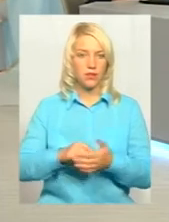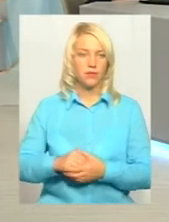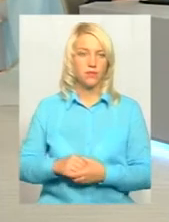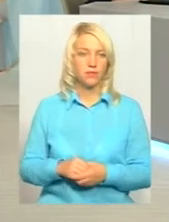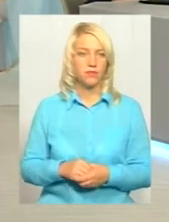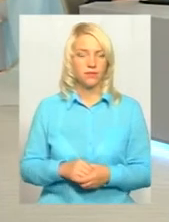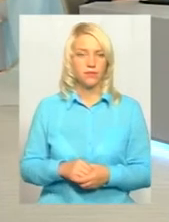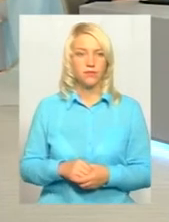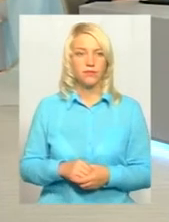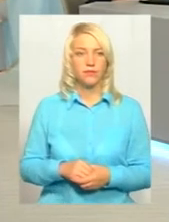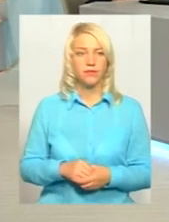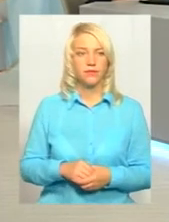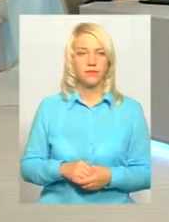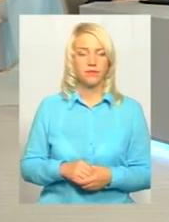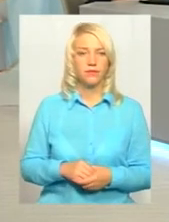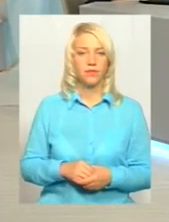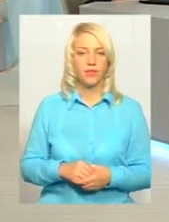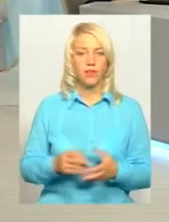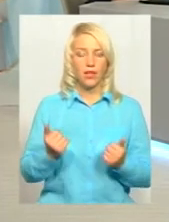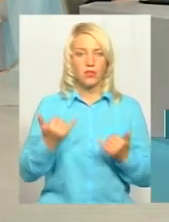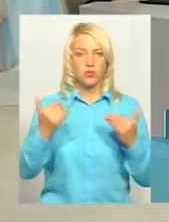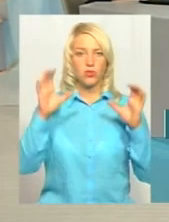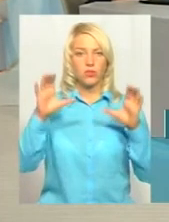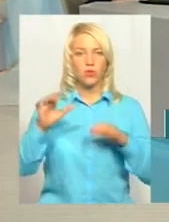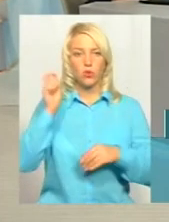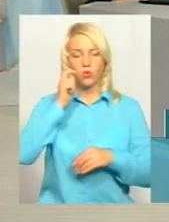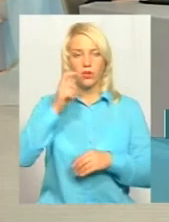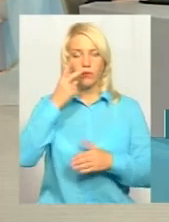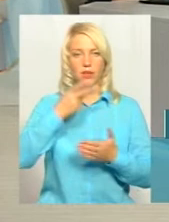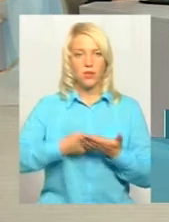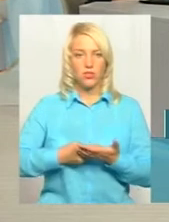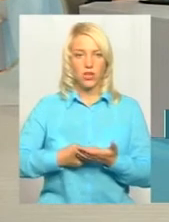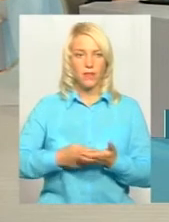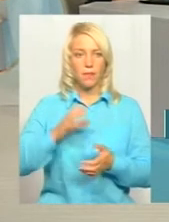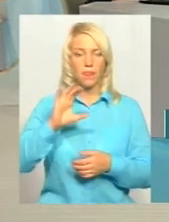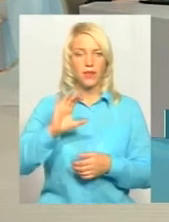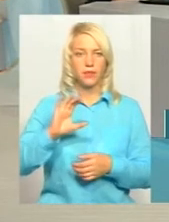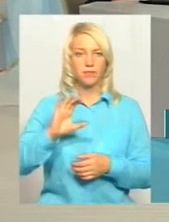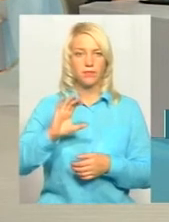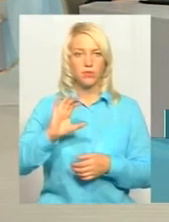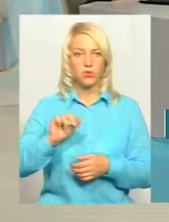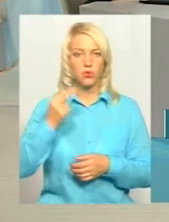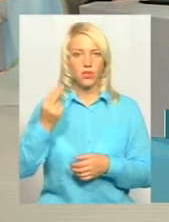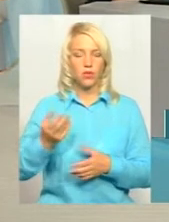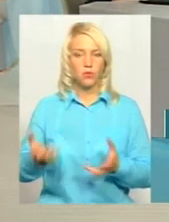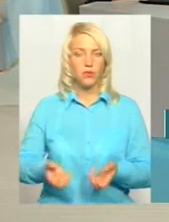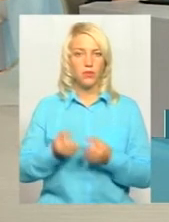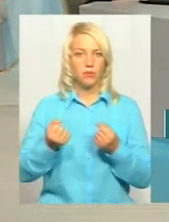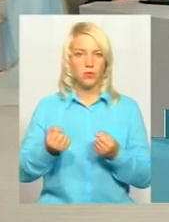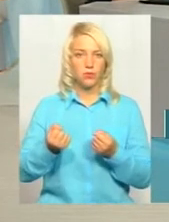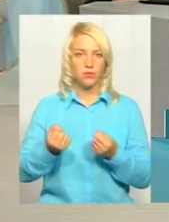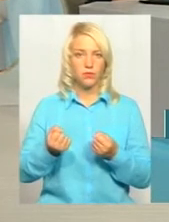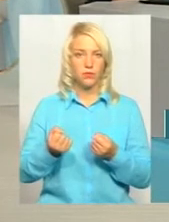Так, сьогодні законодавство України передбачає соціальну підтримку